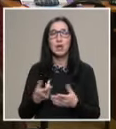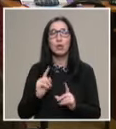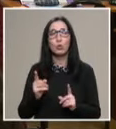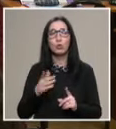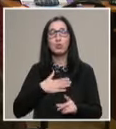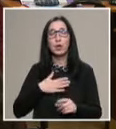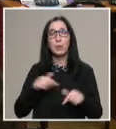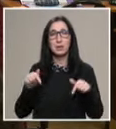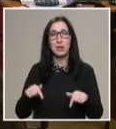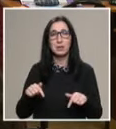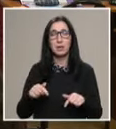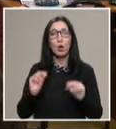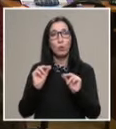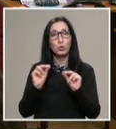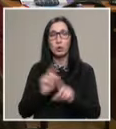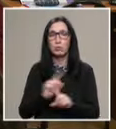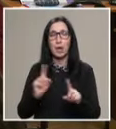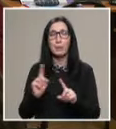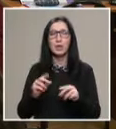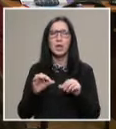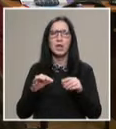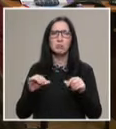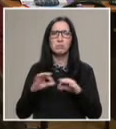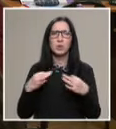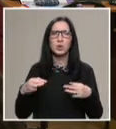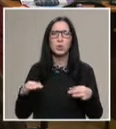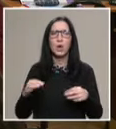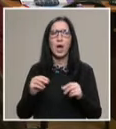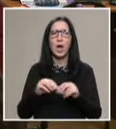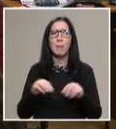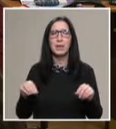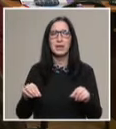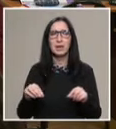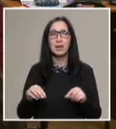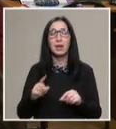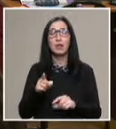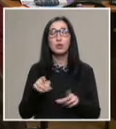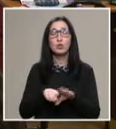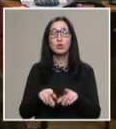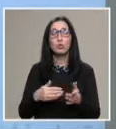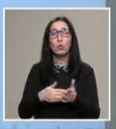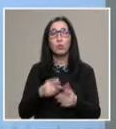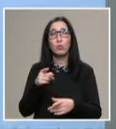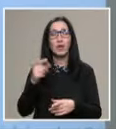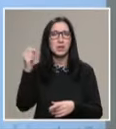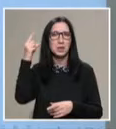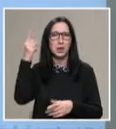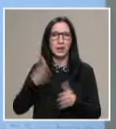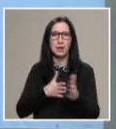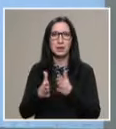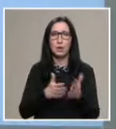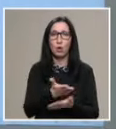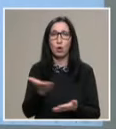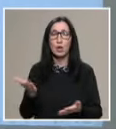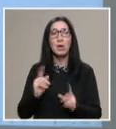които ще имат днес. Обучението няма да бъде само суха материя, само една лекция или само една презентация, защото това са интелигентни хора и те могат да си